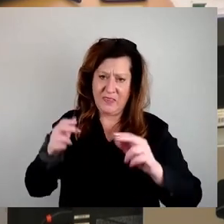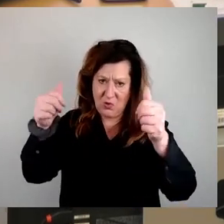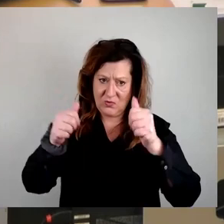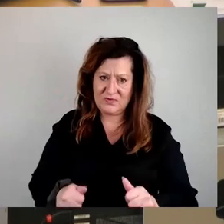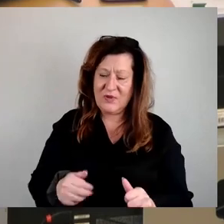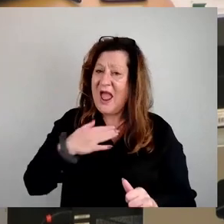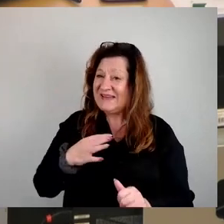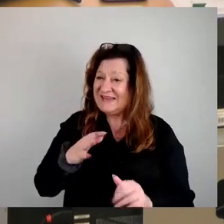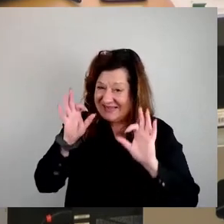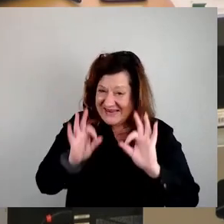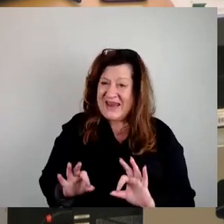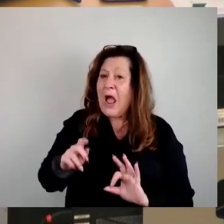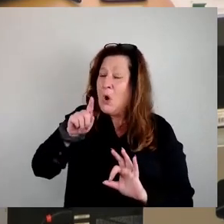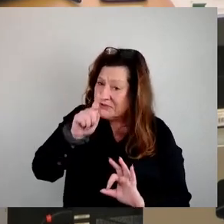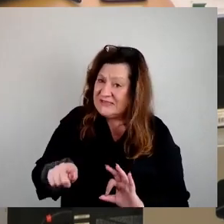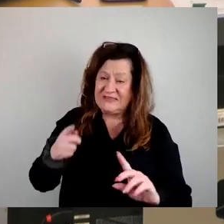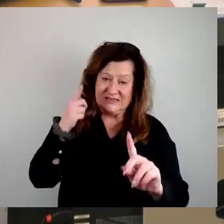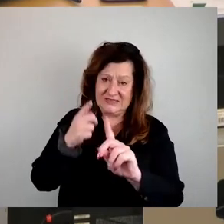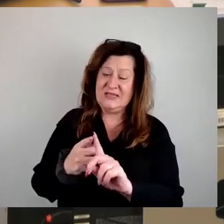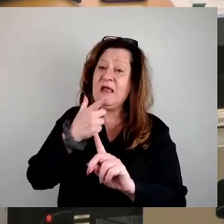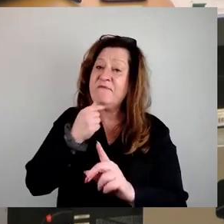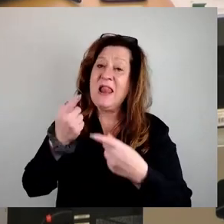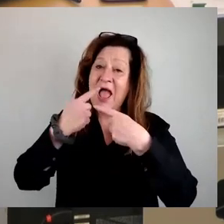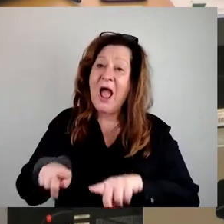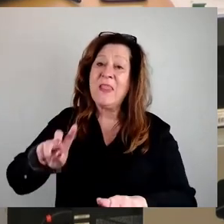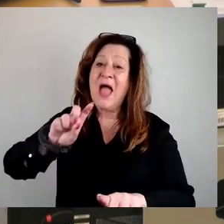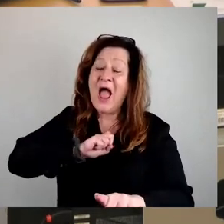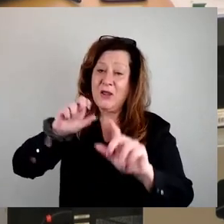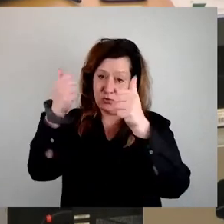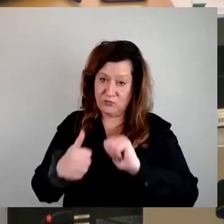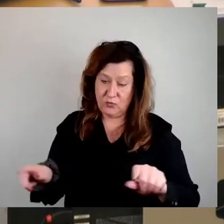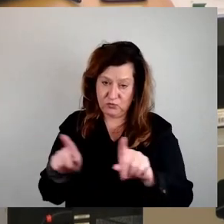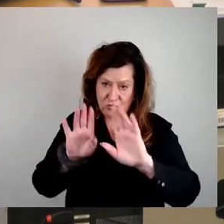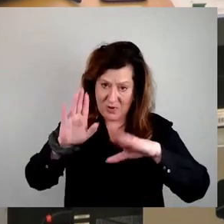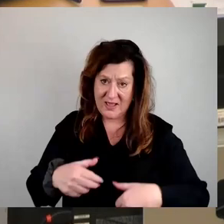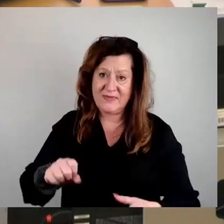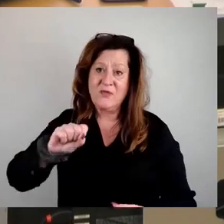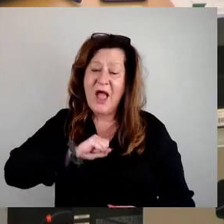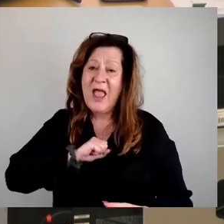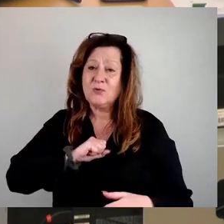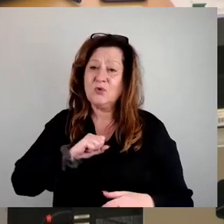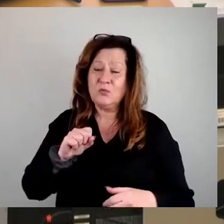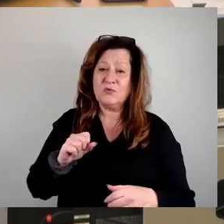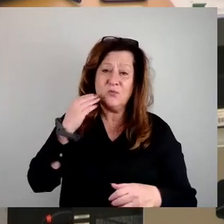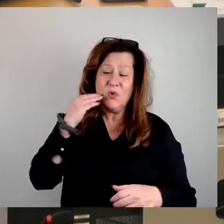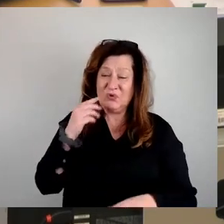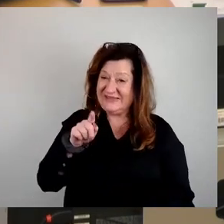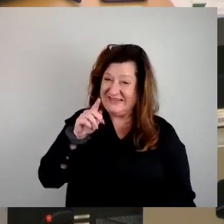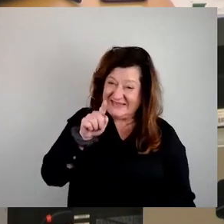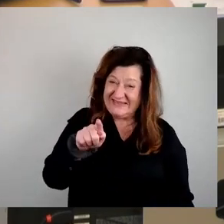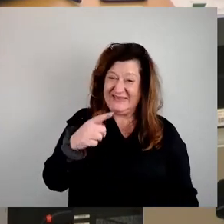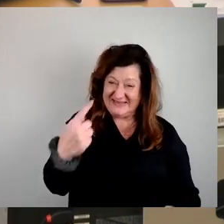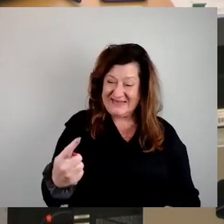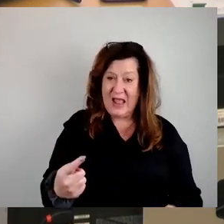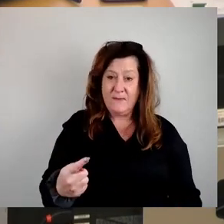hat, anderer Eigentumsformen zuzulassen, anderer Eigentumsformen zuzulassen, dagegen gestimmt. Das heißt, Sie sind ideologisch gegen